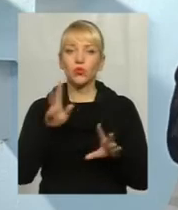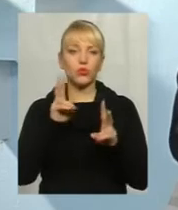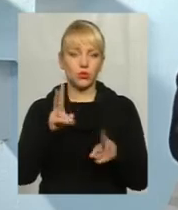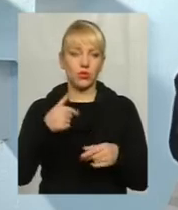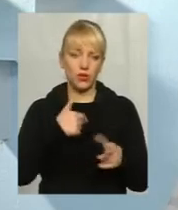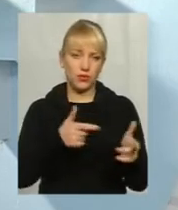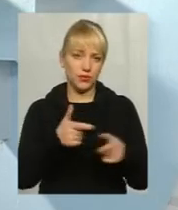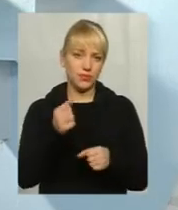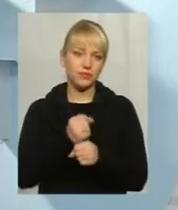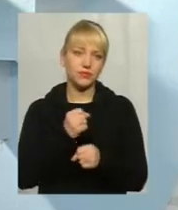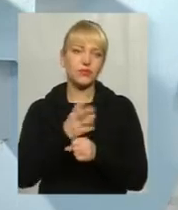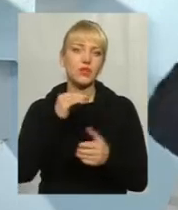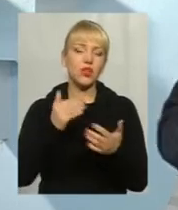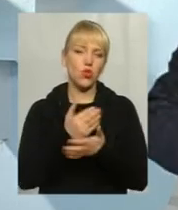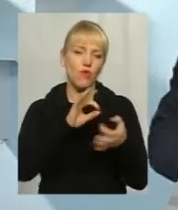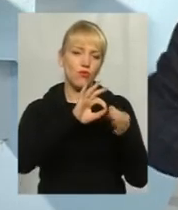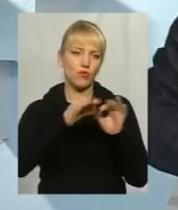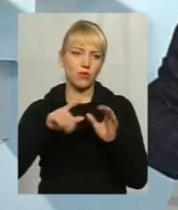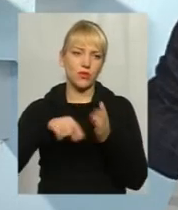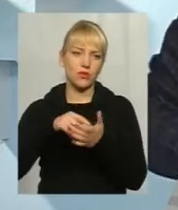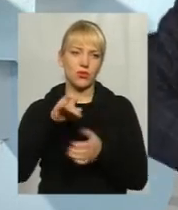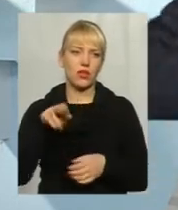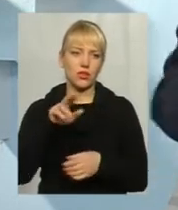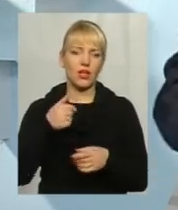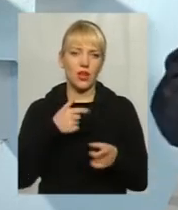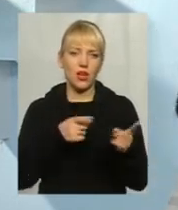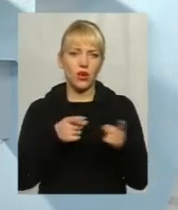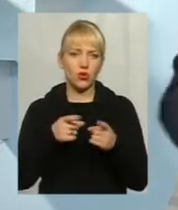готовий працювати за новою формою зв'язкової влади. Знаєте, я готовий працювати?